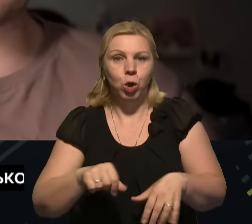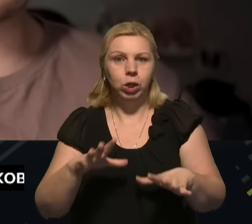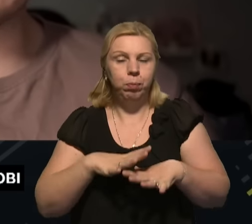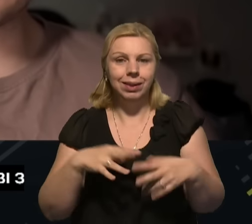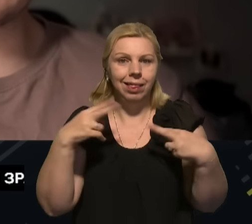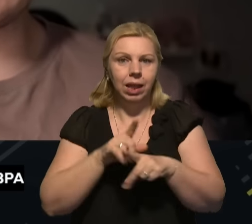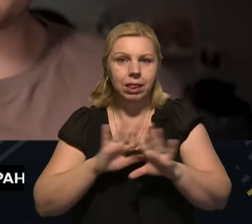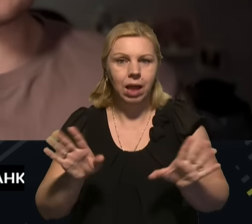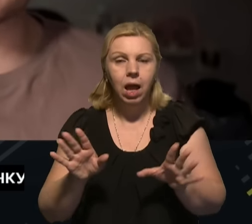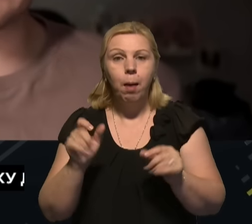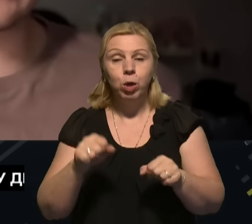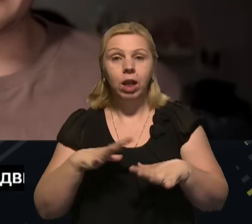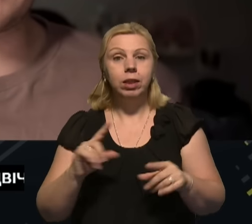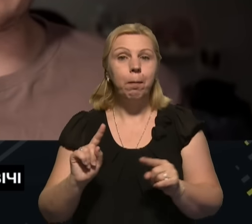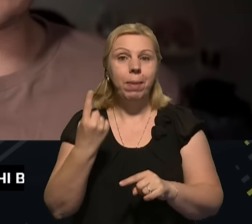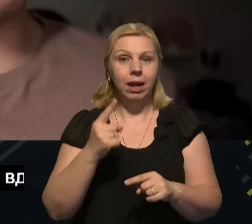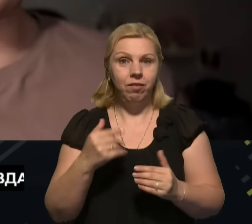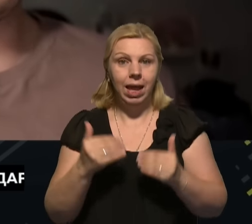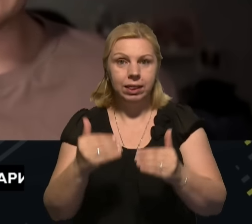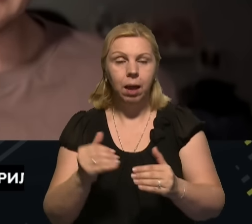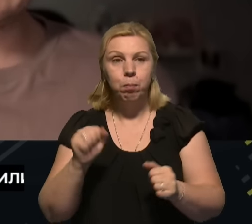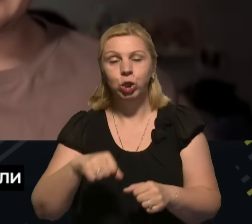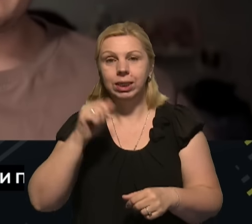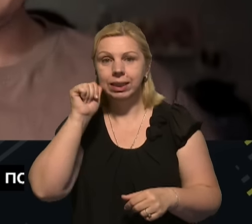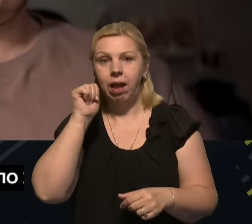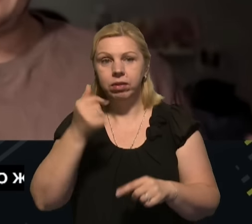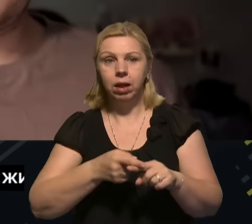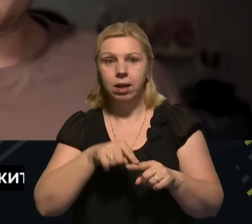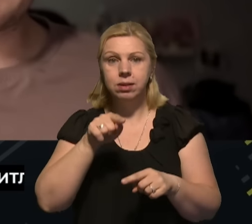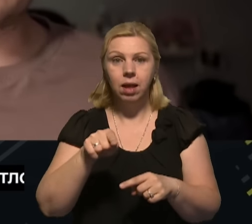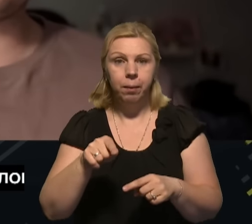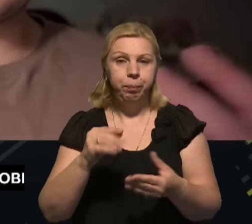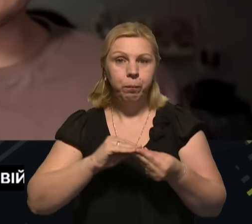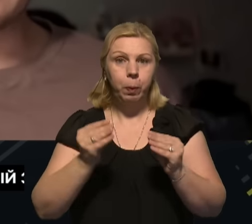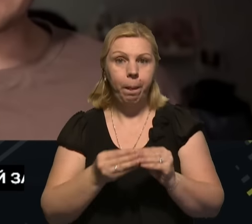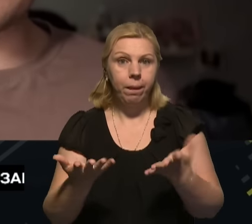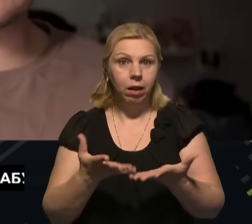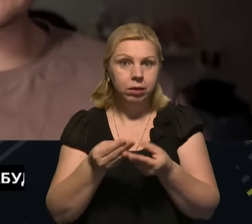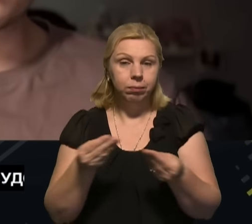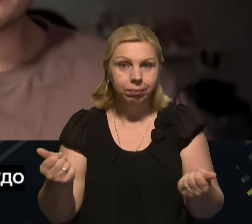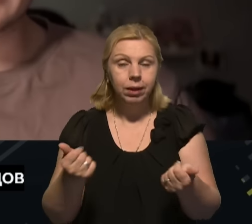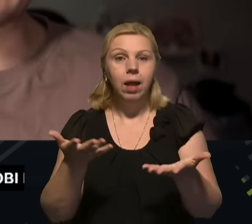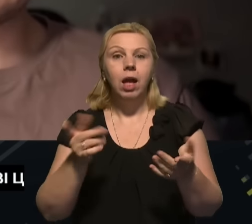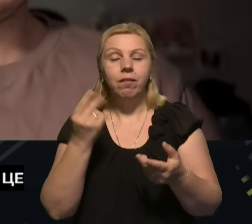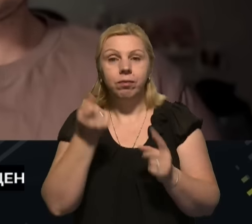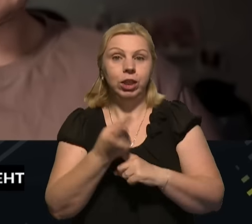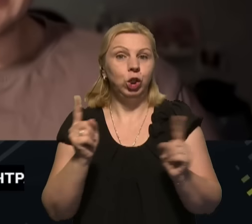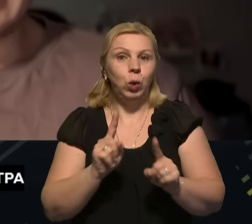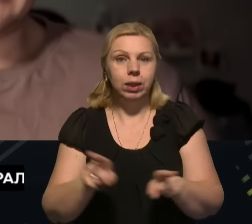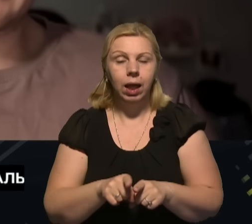піти не так. Можливо, це тільки перший етап, і, можливо, завтра ця проблема розвинеться і виникне щось таке.